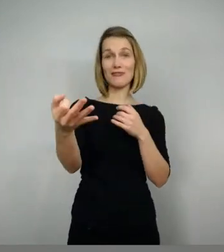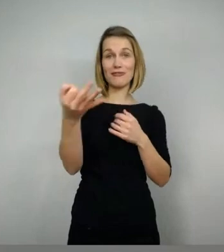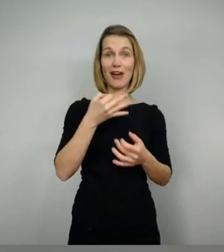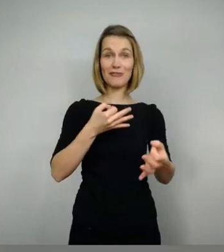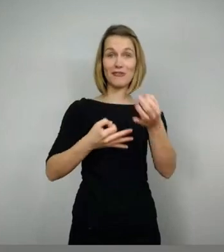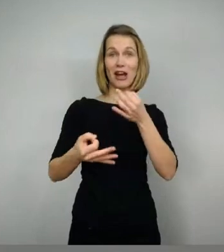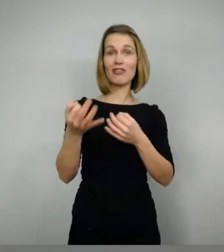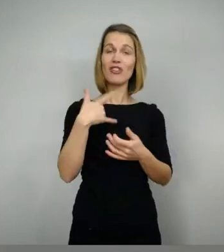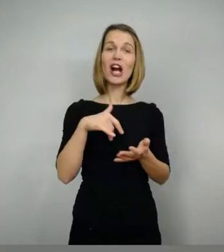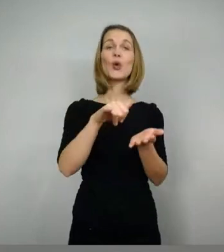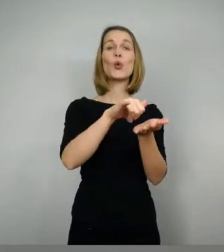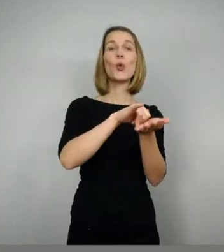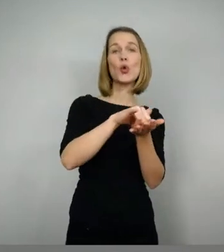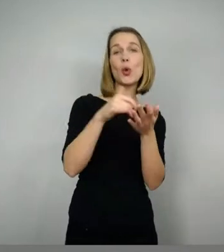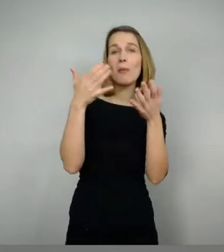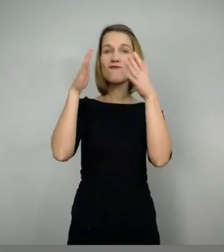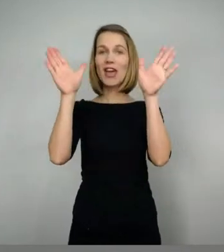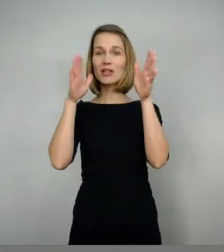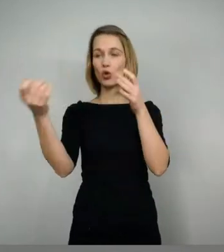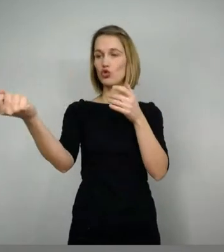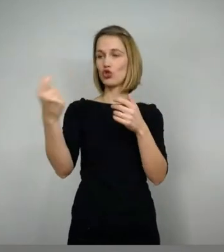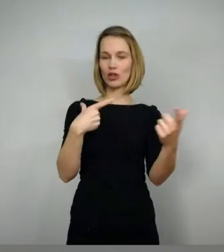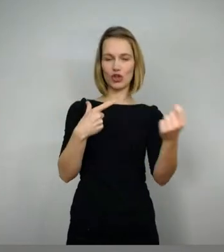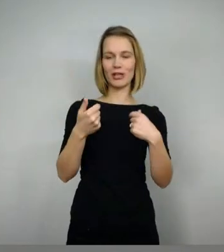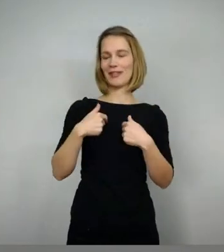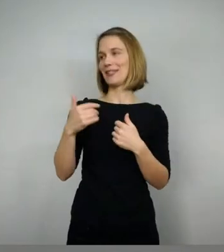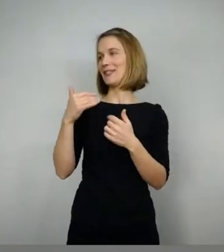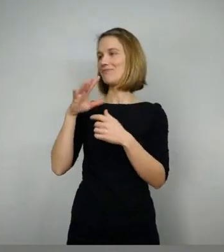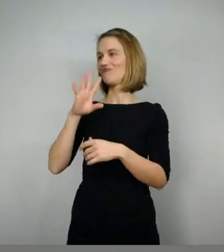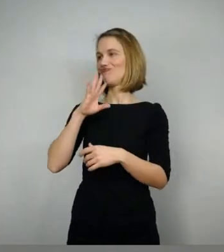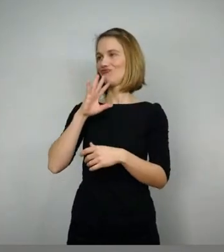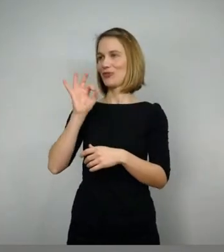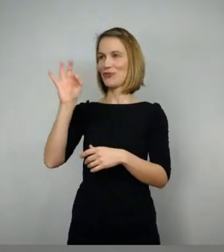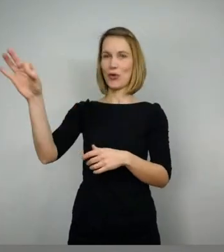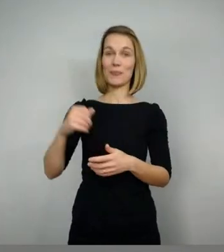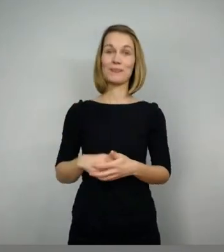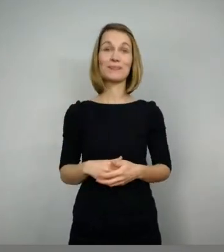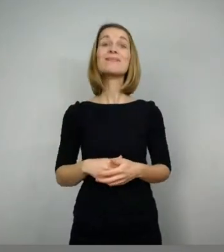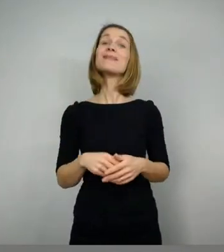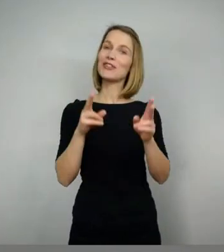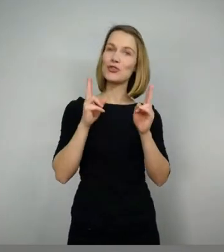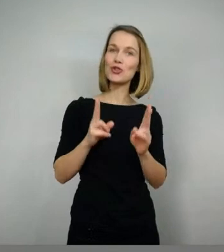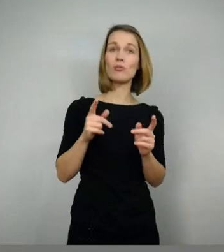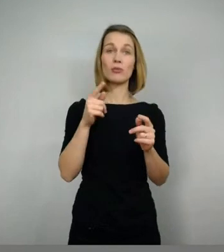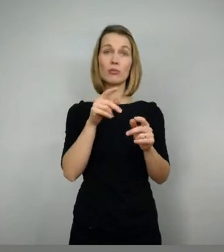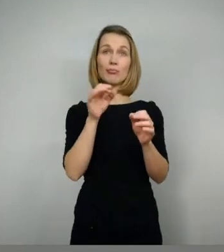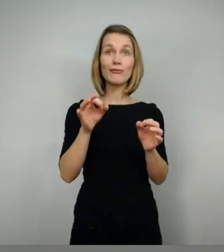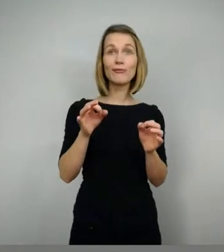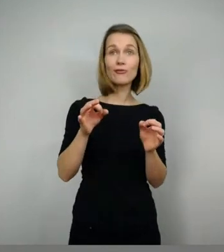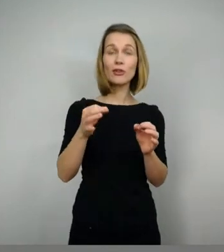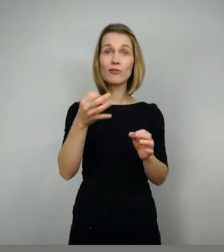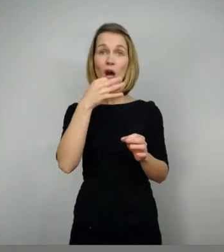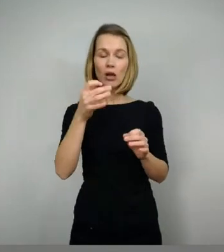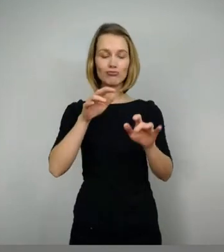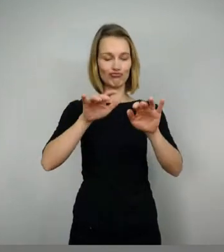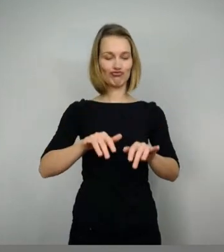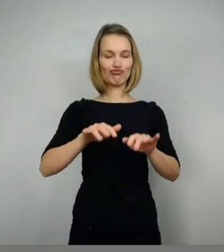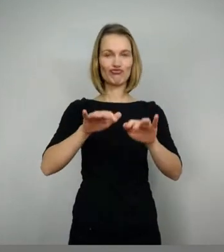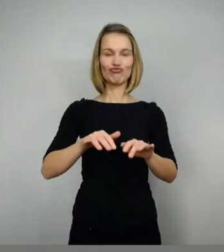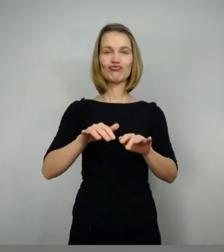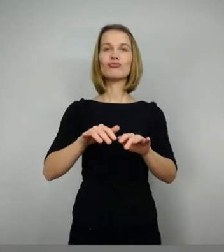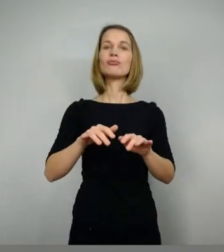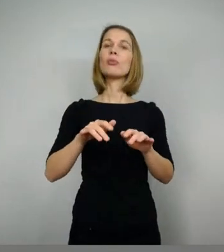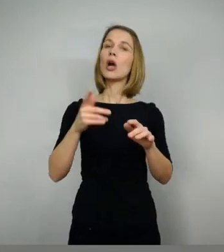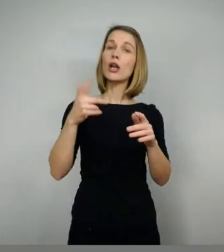Facebook, die ich dann eigentlich weiterleiten werde. Genau, richtig. Also jederzeit gerne eine Frage eintippen und stellen und mich auch gerne unterbrechen.